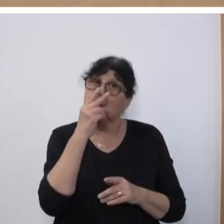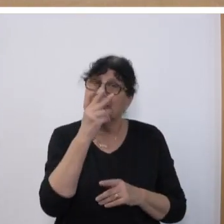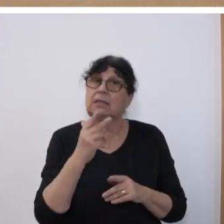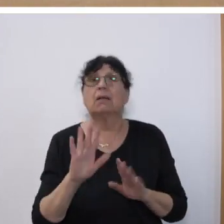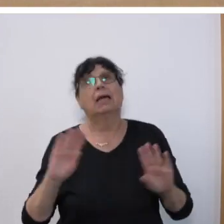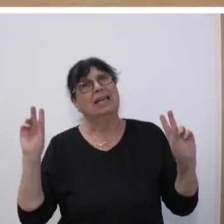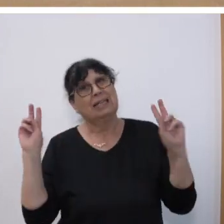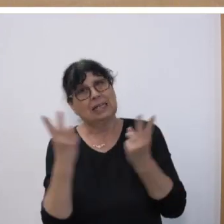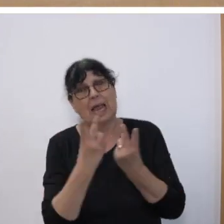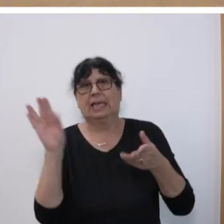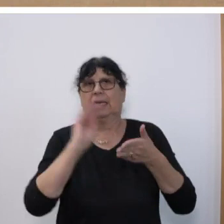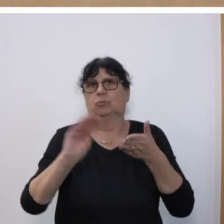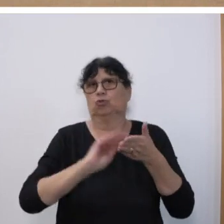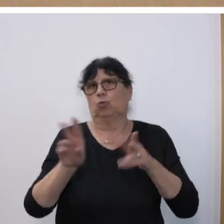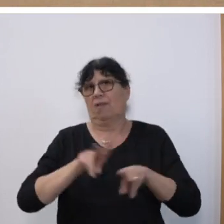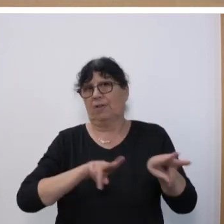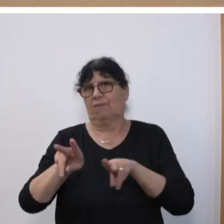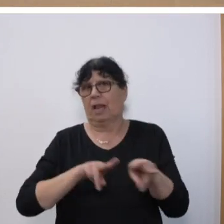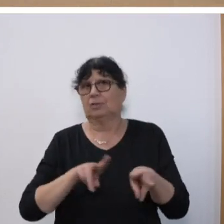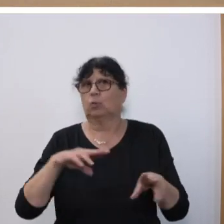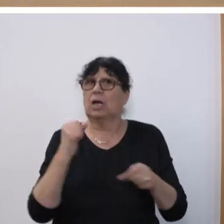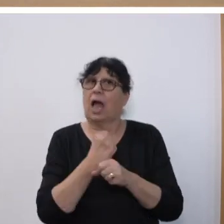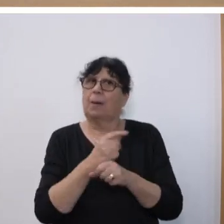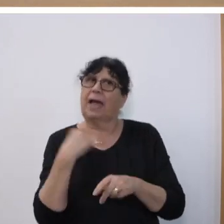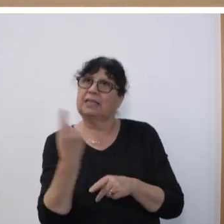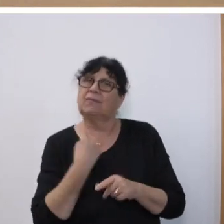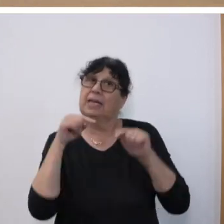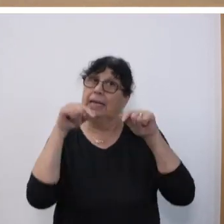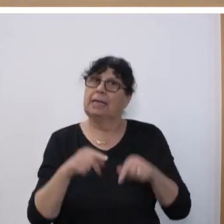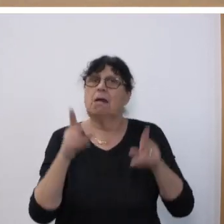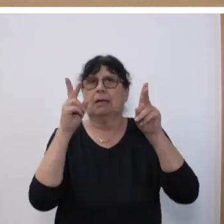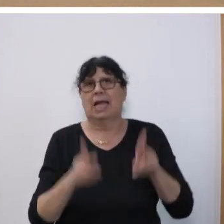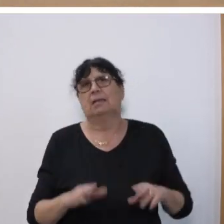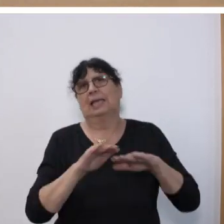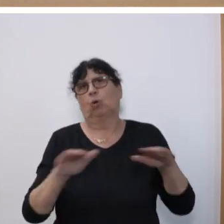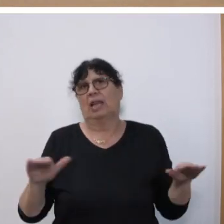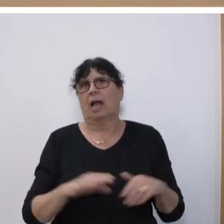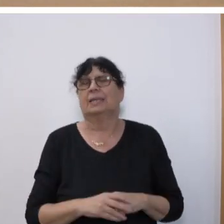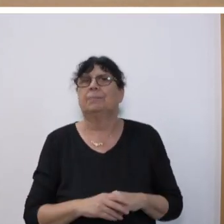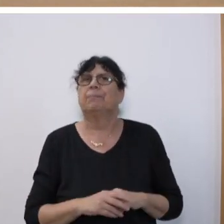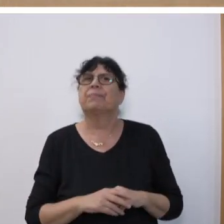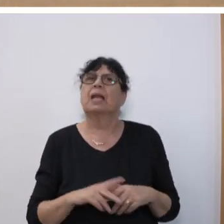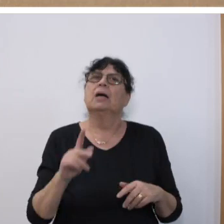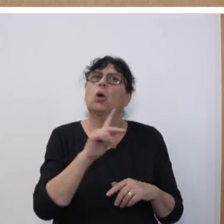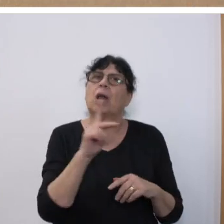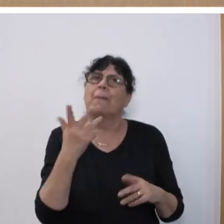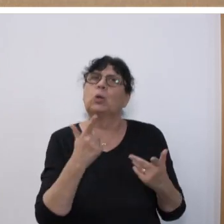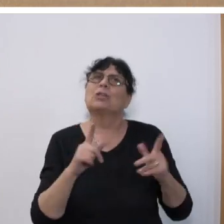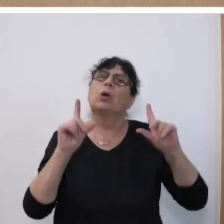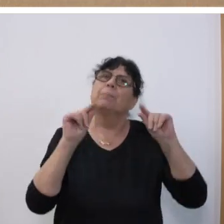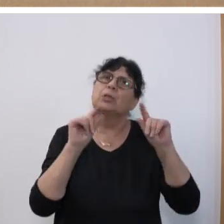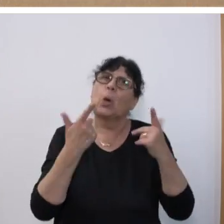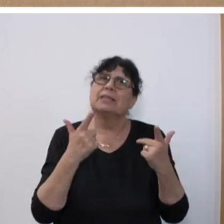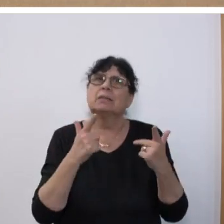digitale Schulverwaltung arbeiten wir hier an den rechtlichen Grundlagen. Kollaboration heißt die Akteure